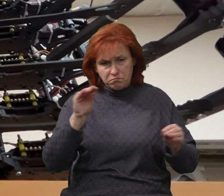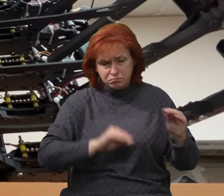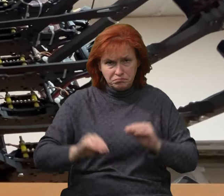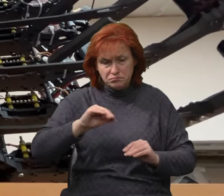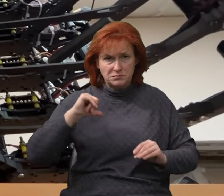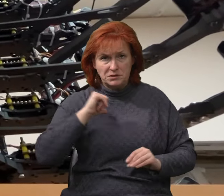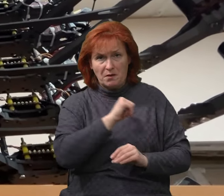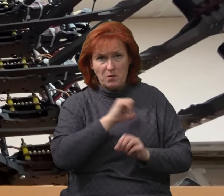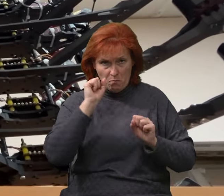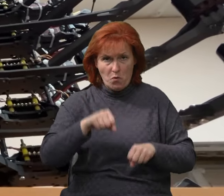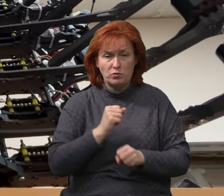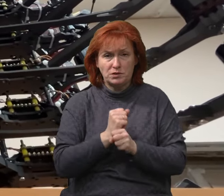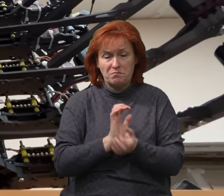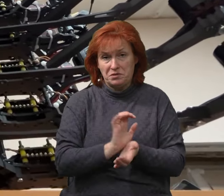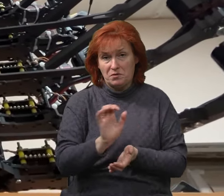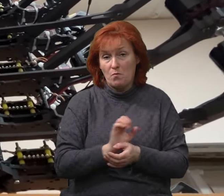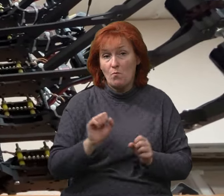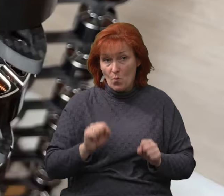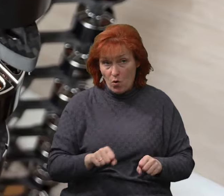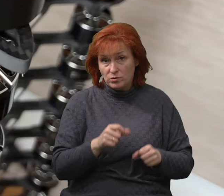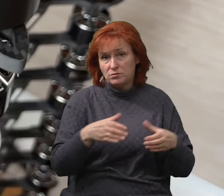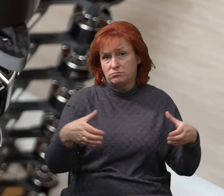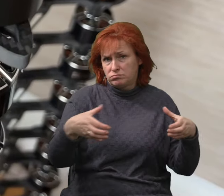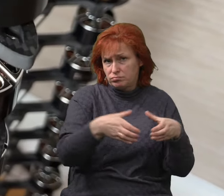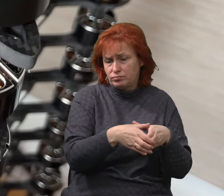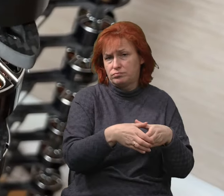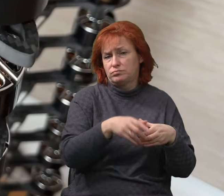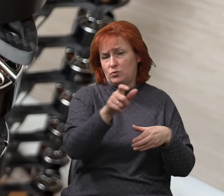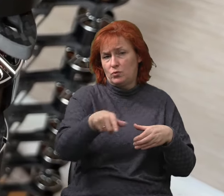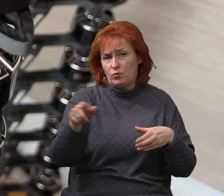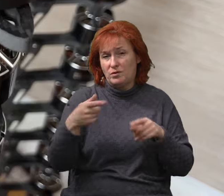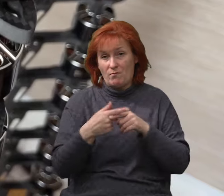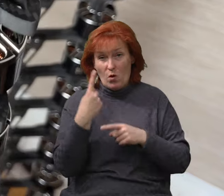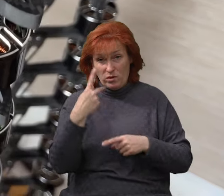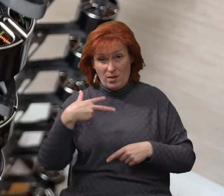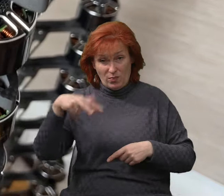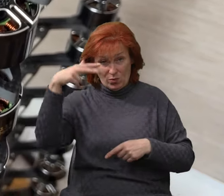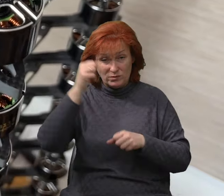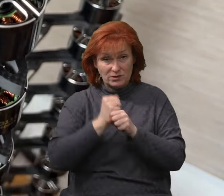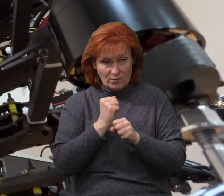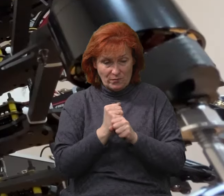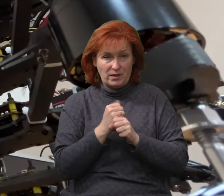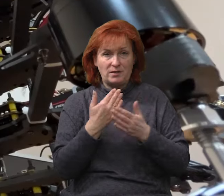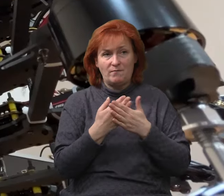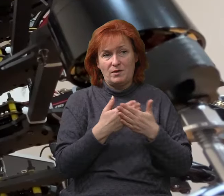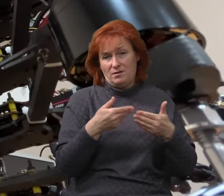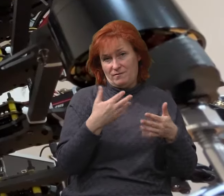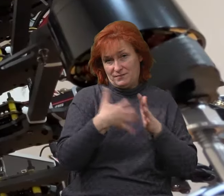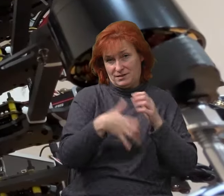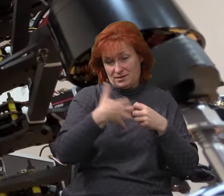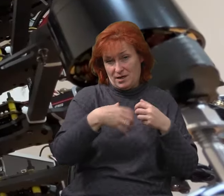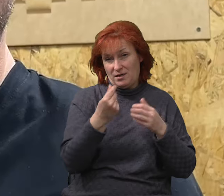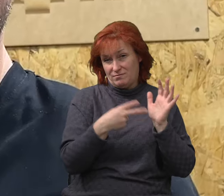власну майстерню. Співорганізатор проєкту Олексій Кияшко каже, один дрон їм обходиться в середньому від 8 до 11